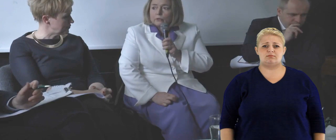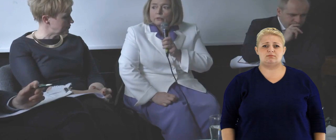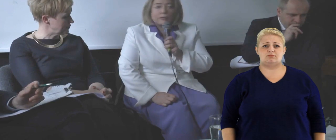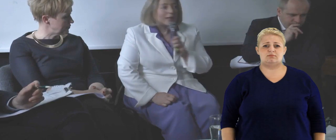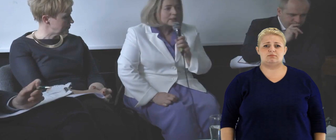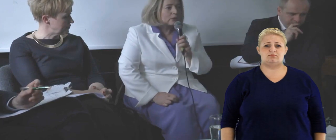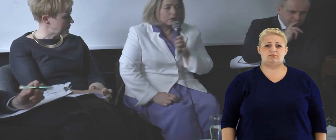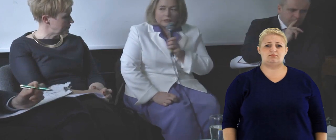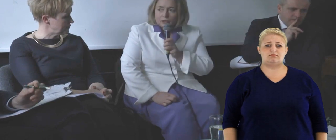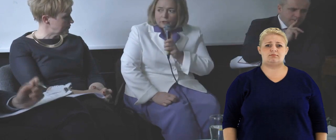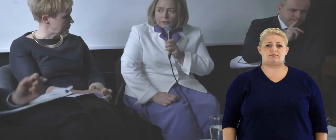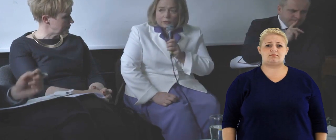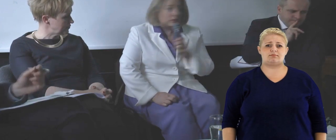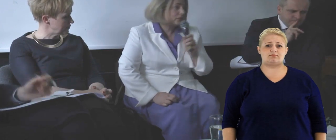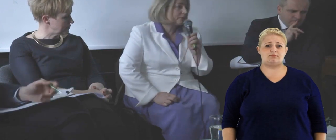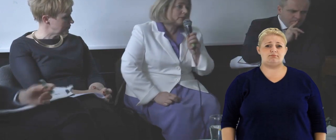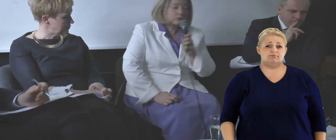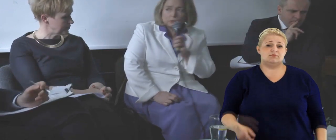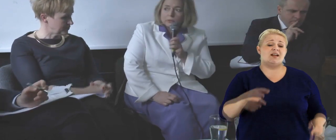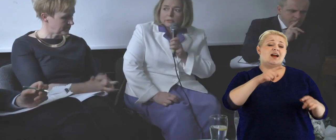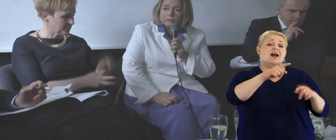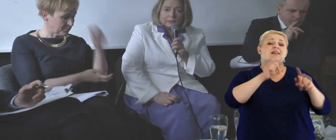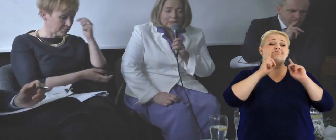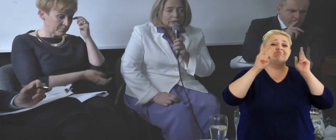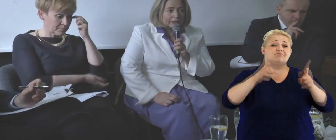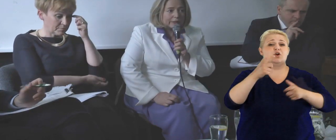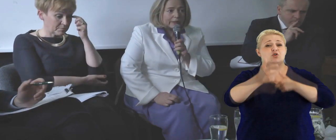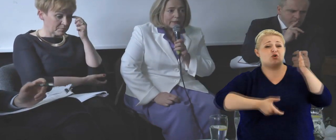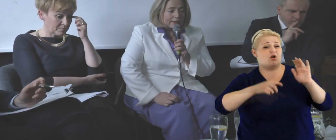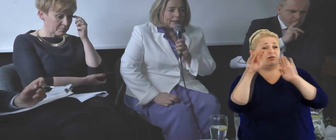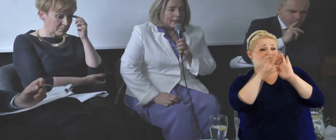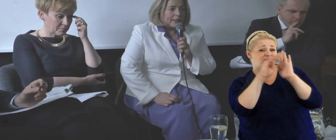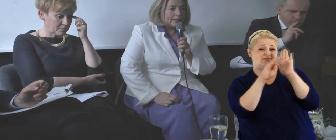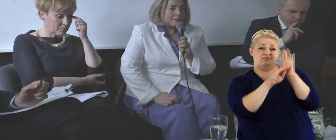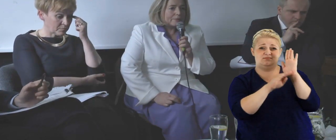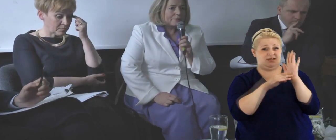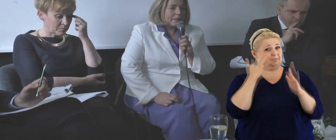kryteriów jasno określonych, one są bardzo trudne do wyznaczenia